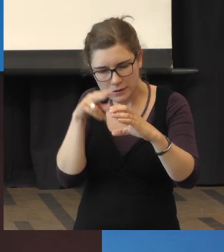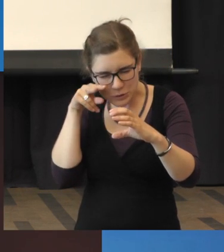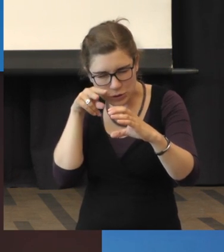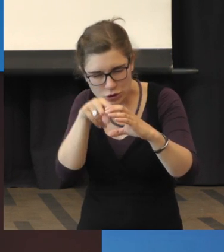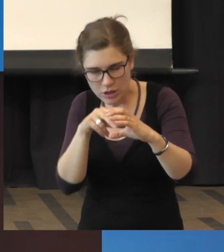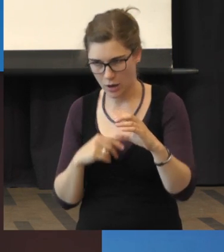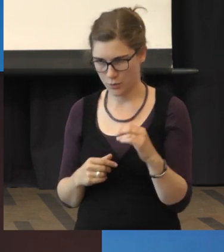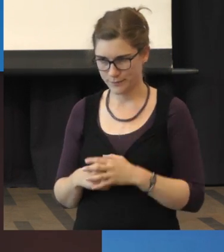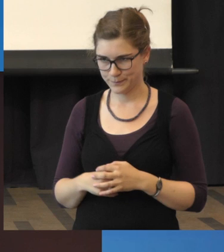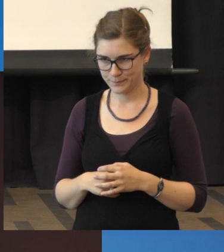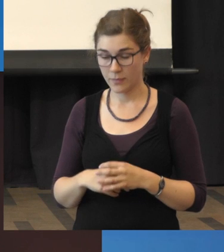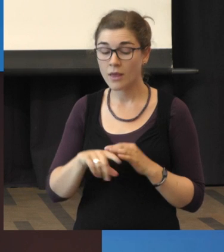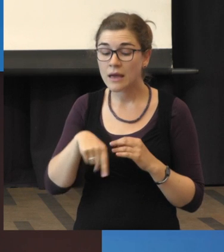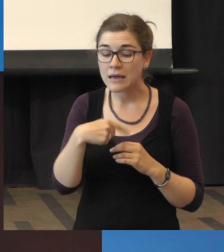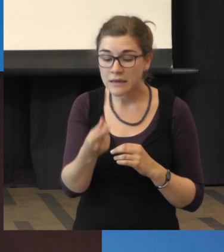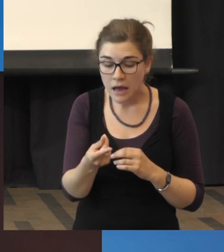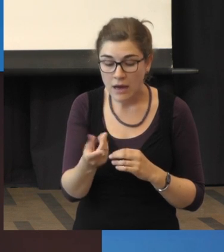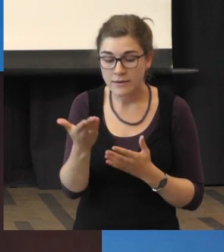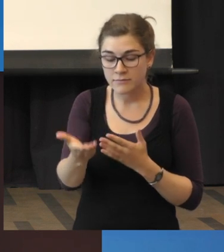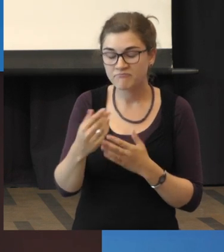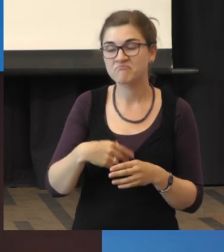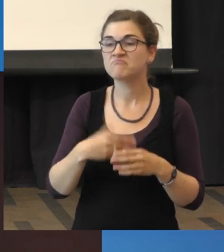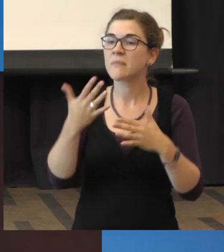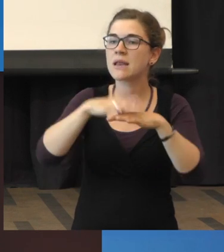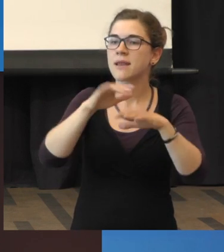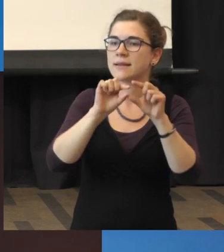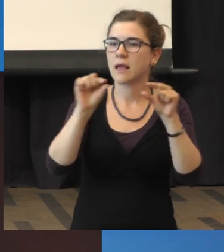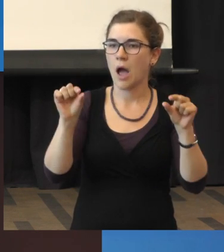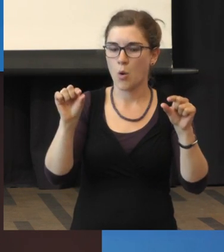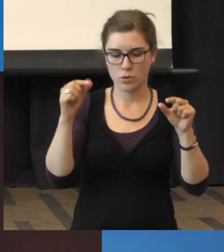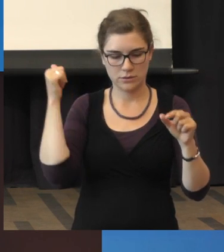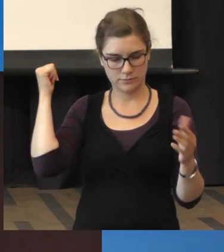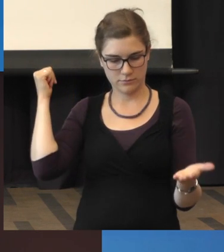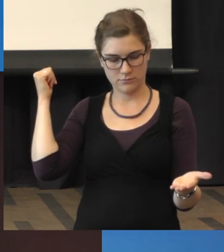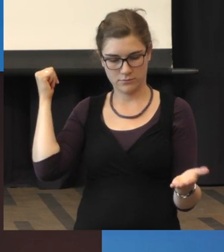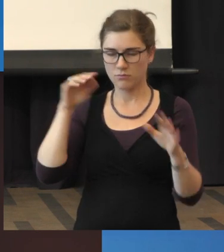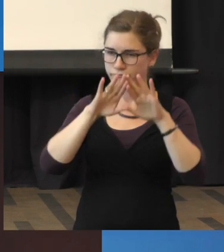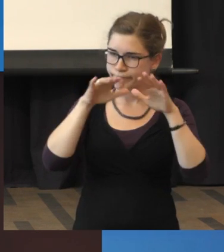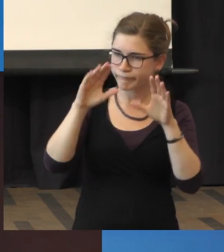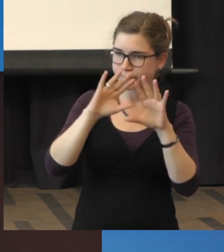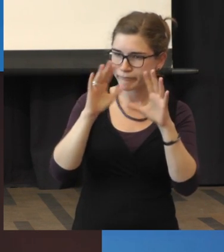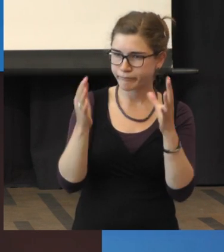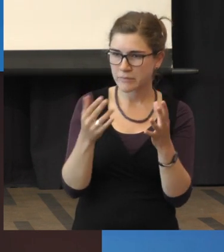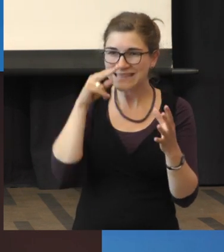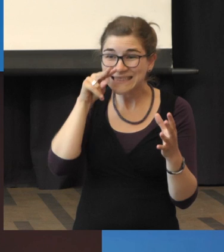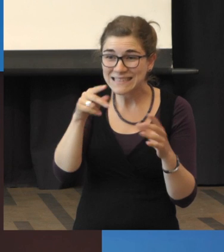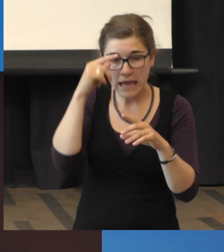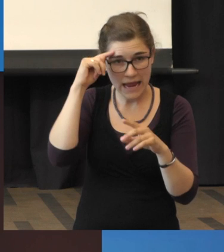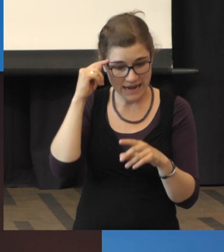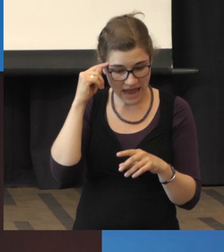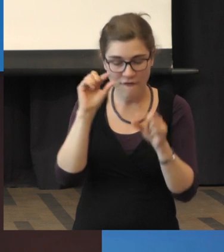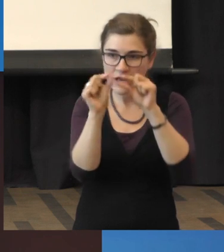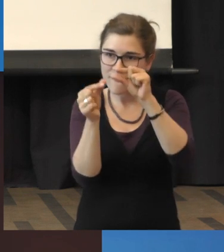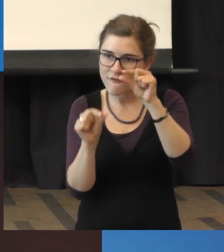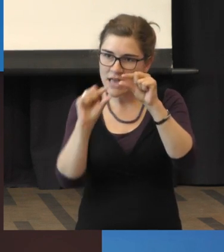schon mal selber kennen, dann sehen wir hier die Netzhaut. Das ist also die gesamte Netzhaut. Das ist hier der Sehnerv. Das sind die